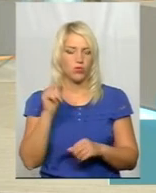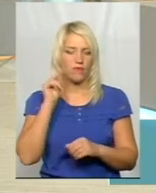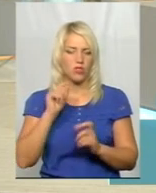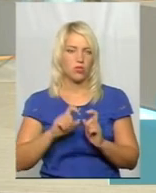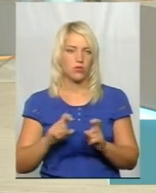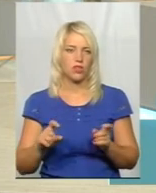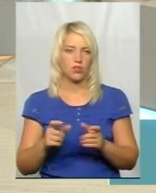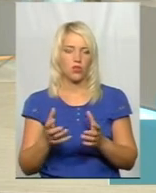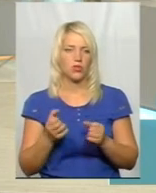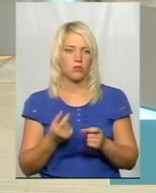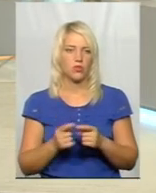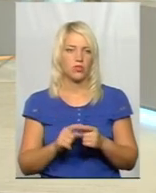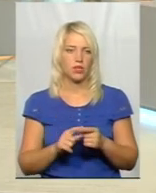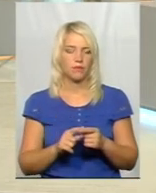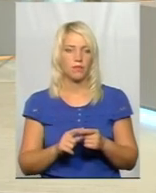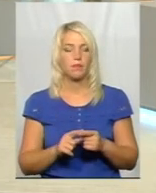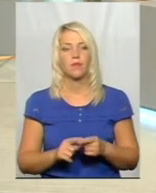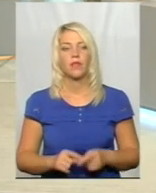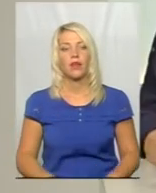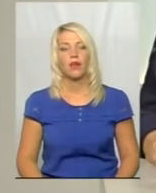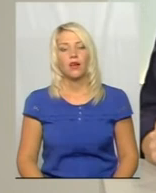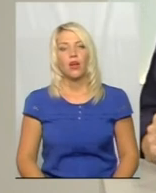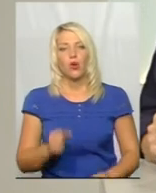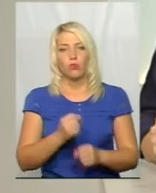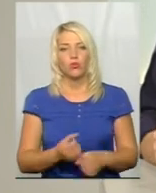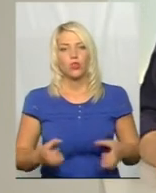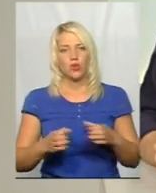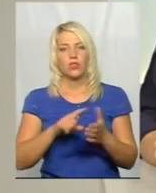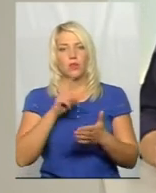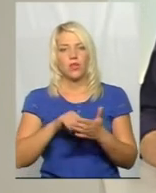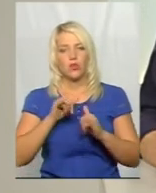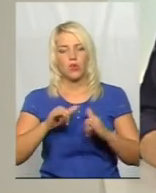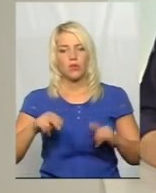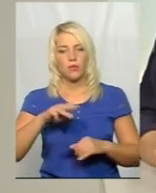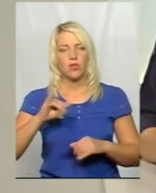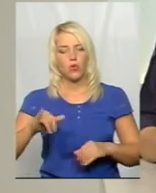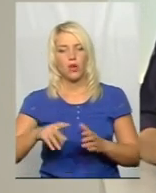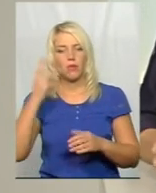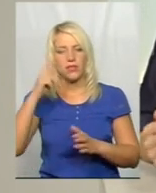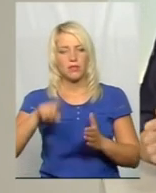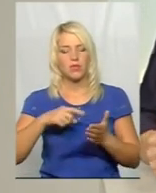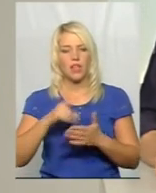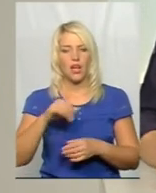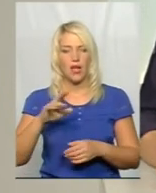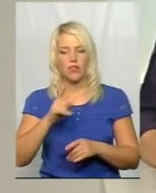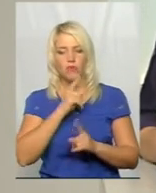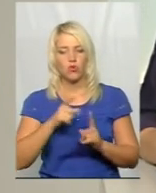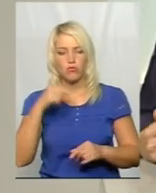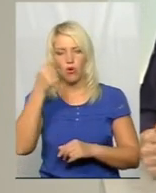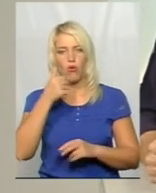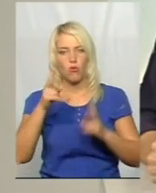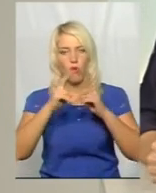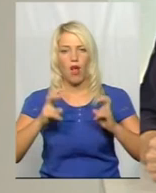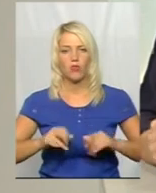отримати ці знання. Зрозуміла. Робоча група з питань розвитку профтехосвіти при Хмельницькій міській раді впродовж року аналізувала діяльність